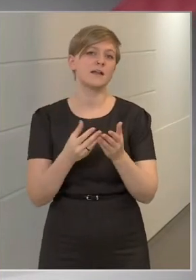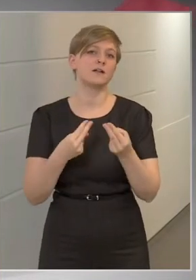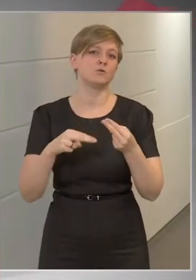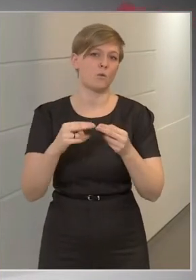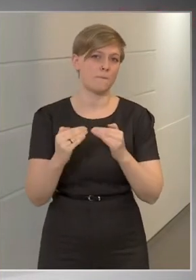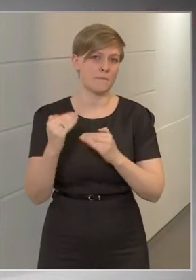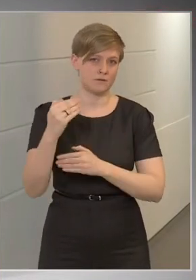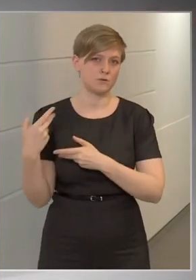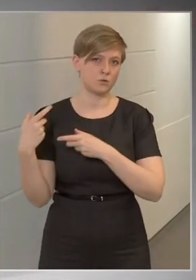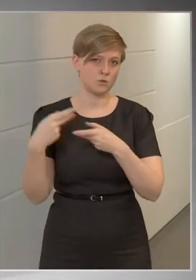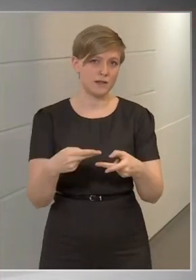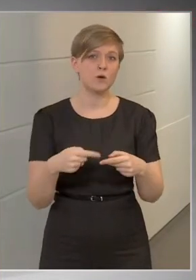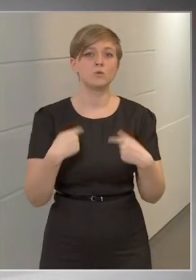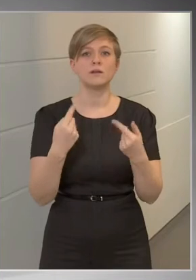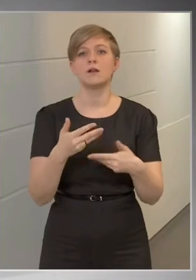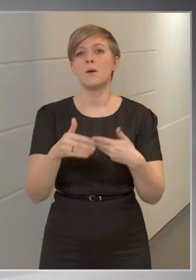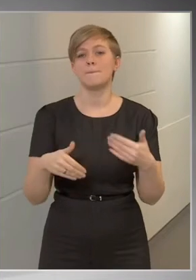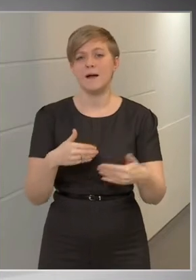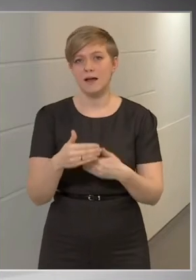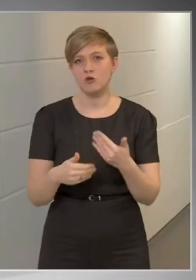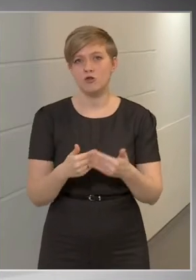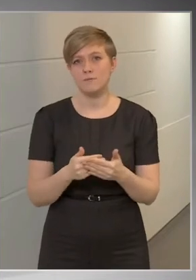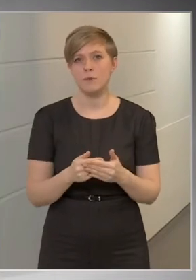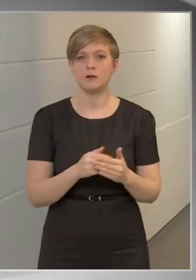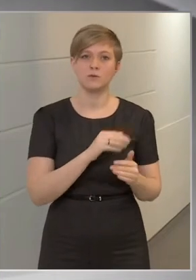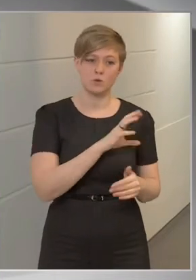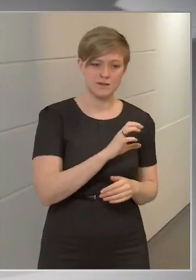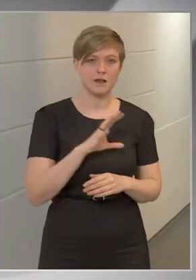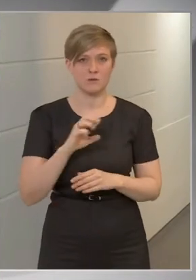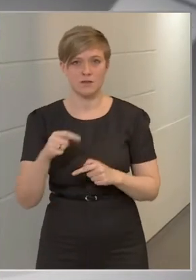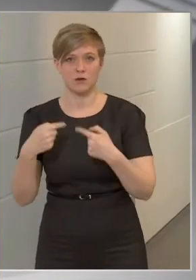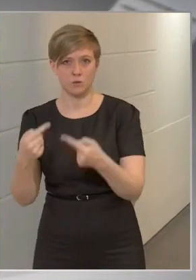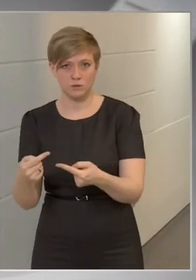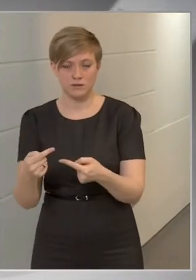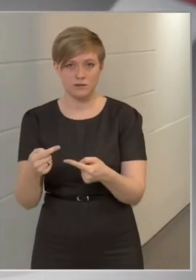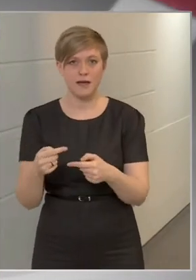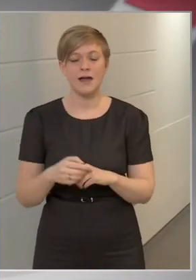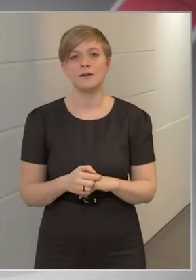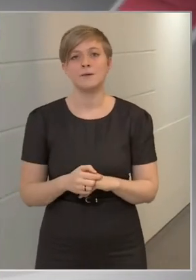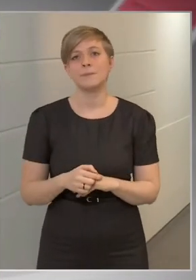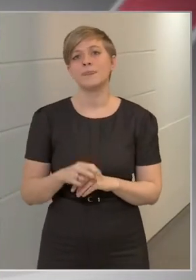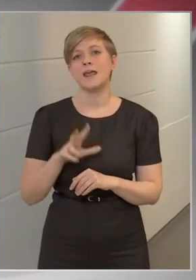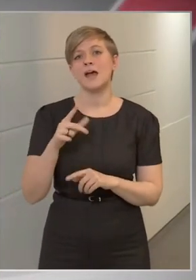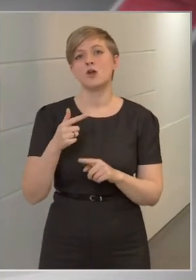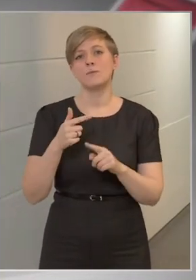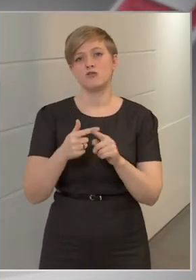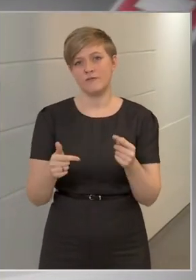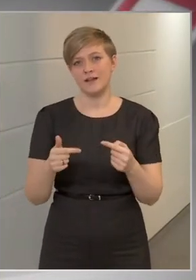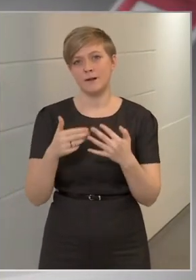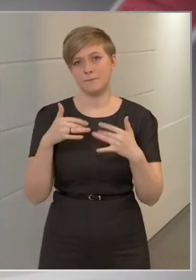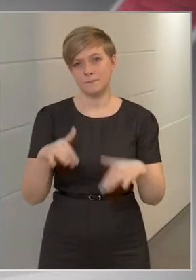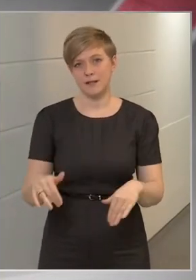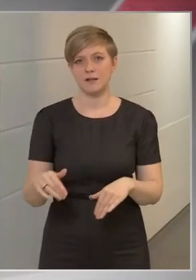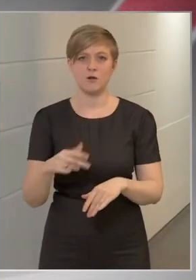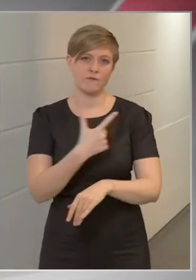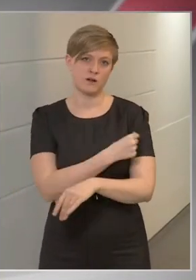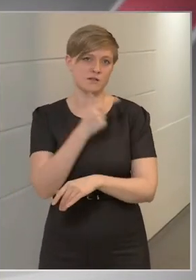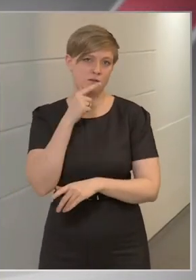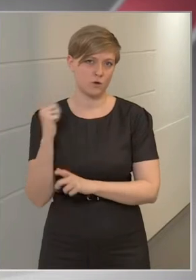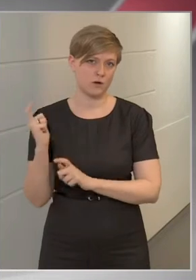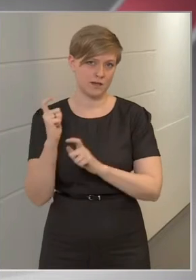utána pedig májusban, tehát kétszer 500 ezer után, ami márciusban és áprilisban várható, májusban 3,5 millió vakcina fog érkezni.